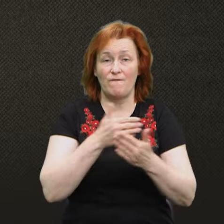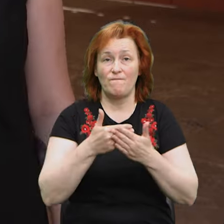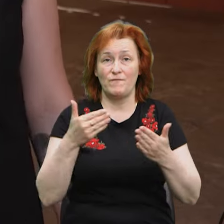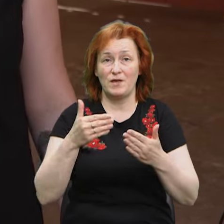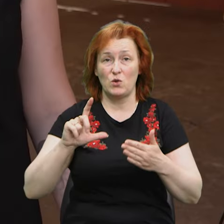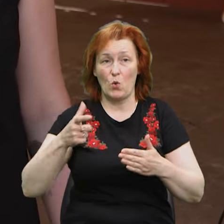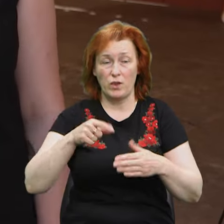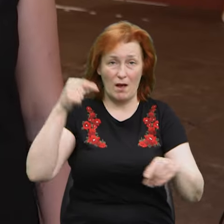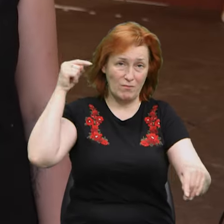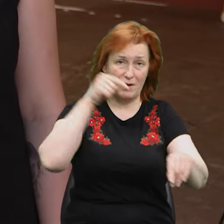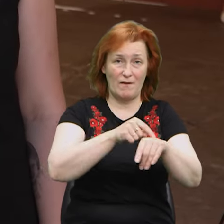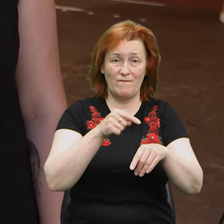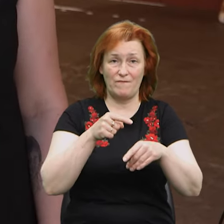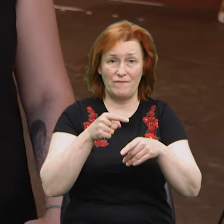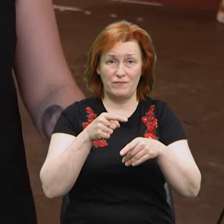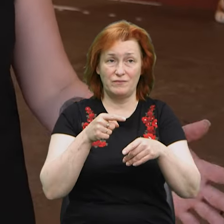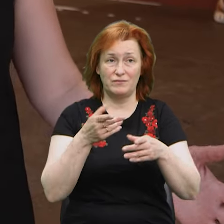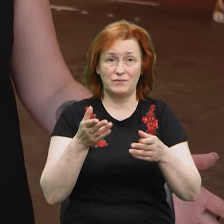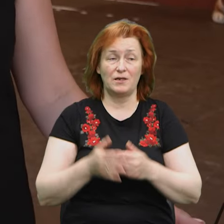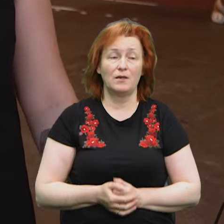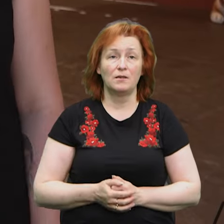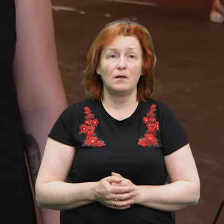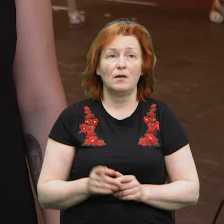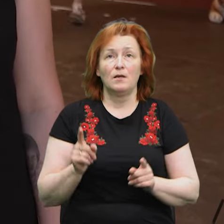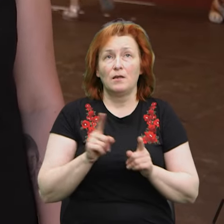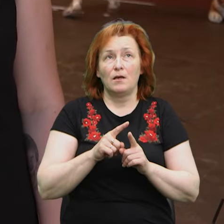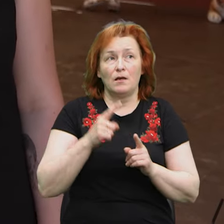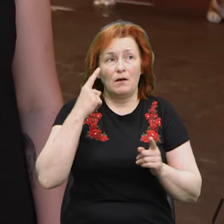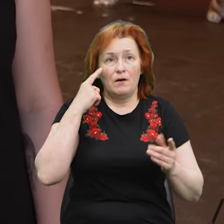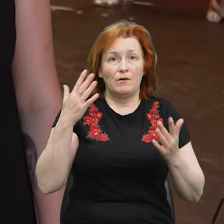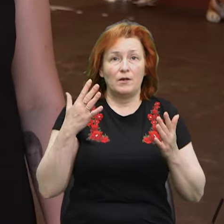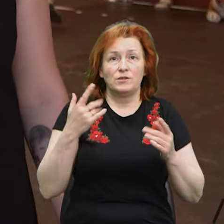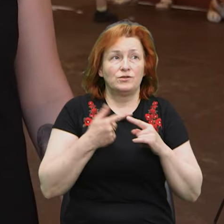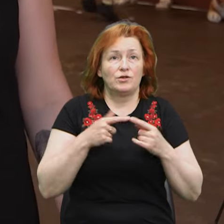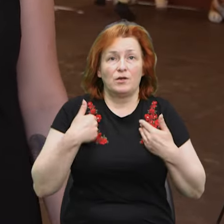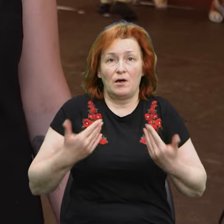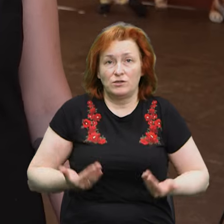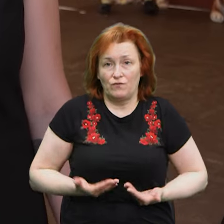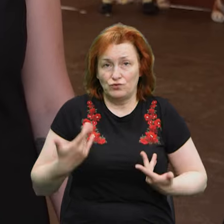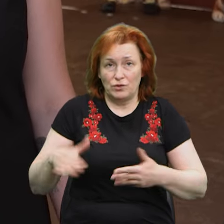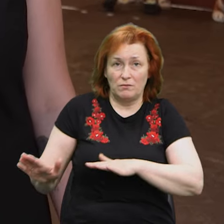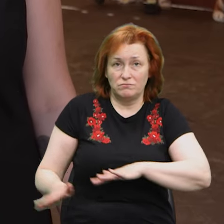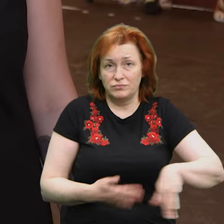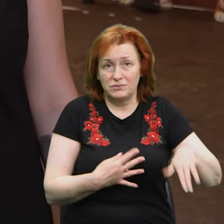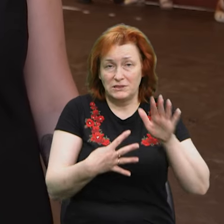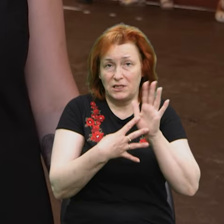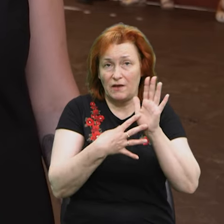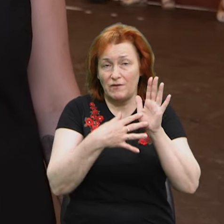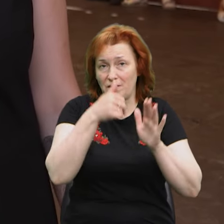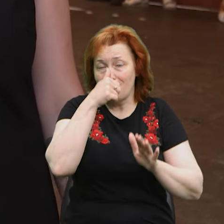ракети. Таке враження, що я живу якийсь один великий день. Минуло 9 місяців, але